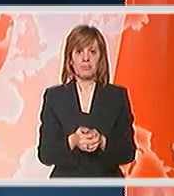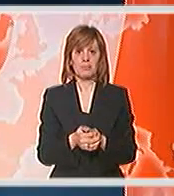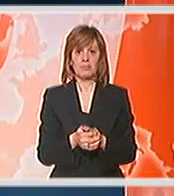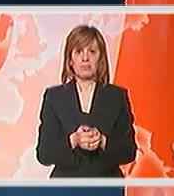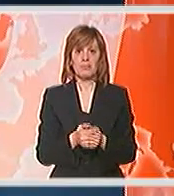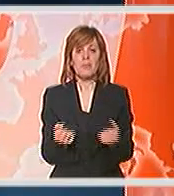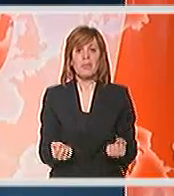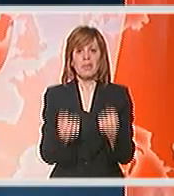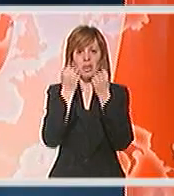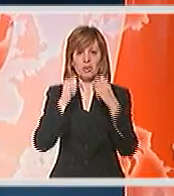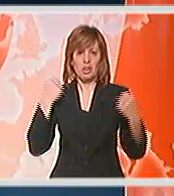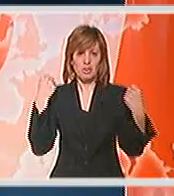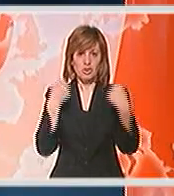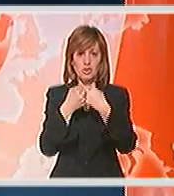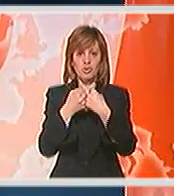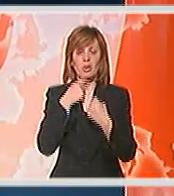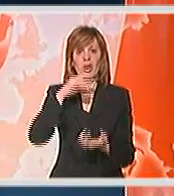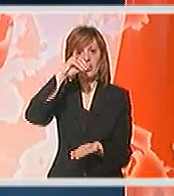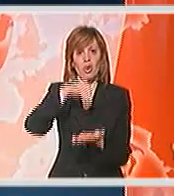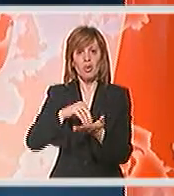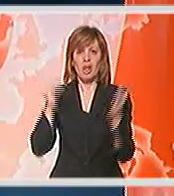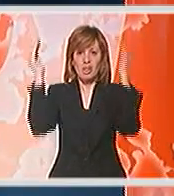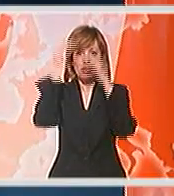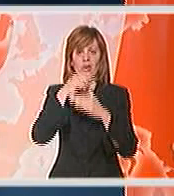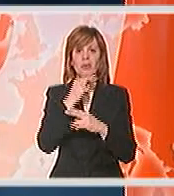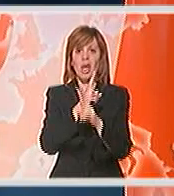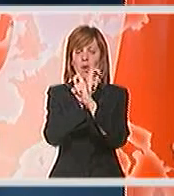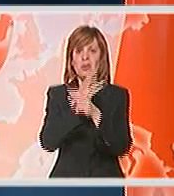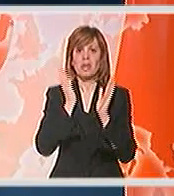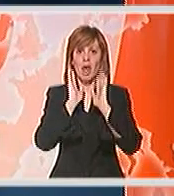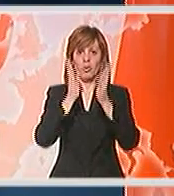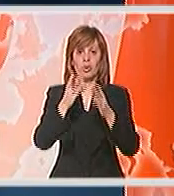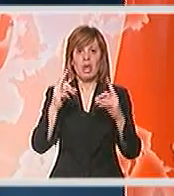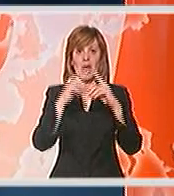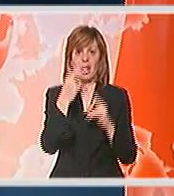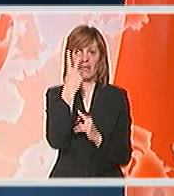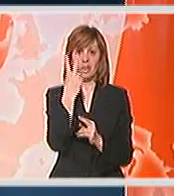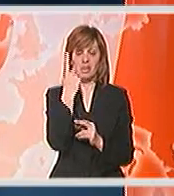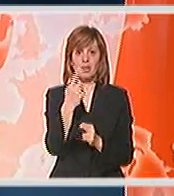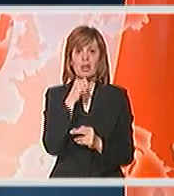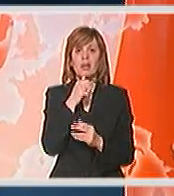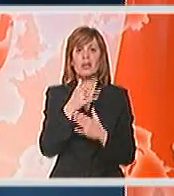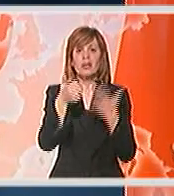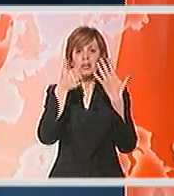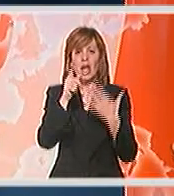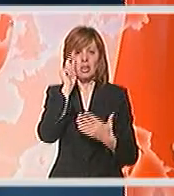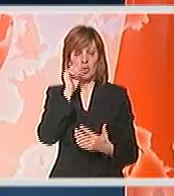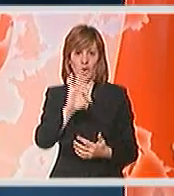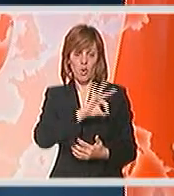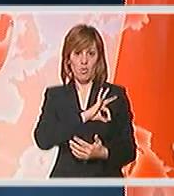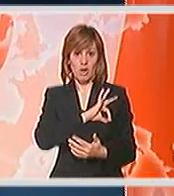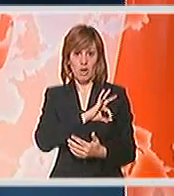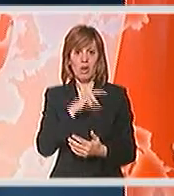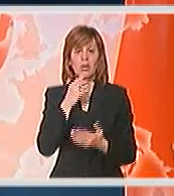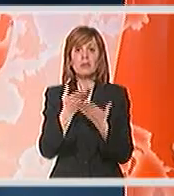Teška, sabraćena nesreća dogodila se noćas na austrijskom autoputu A21 i odnela je šest ljudskih života.